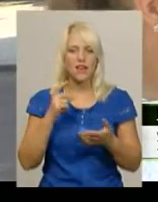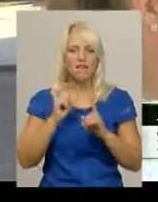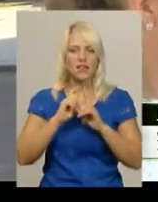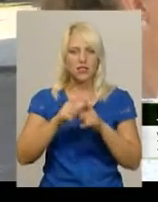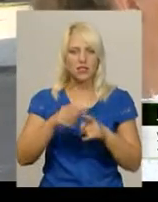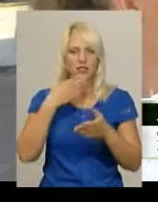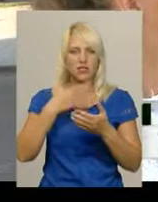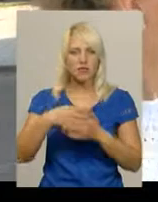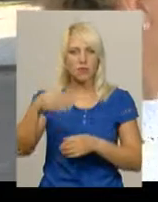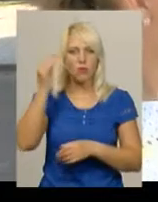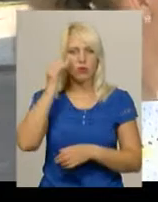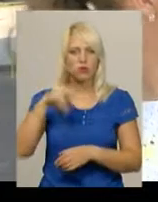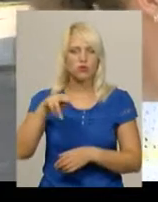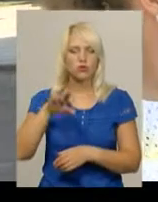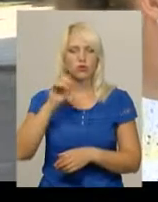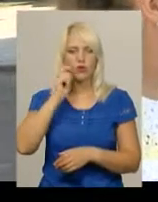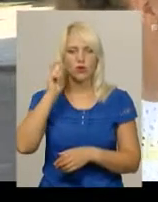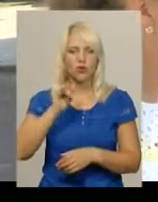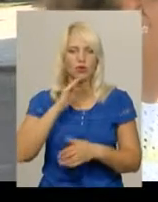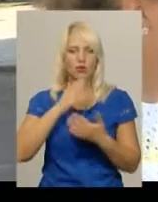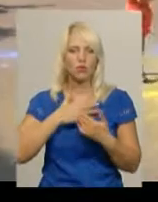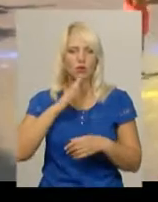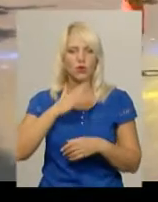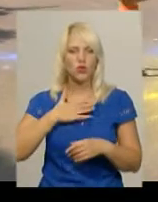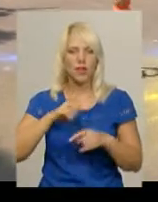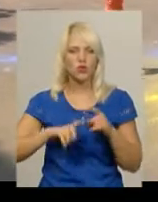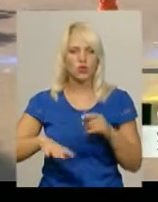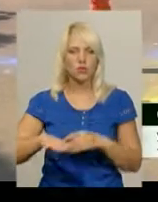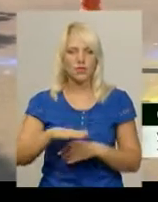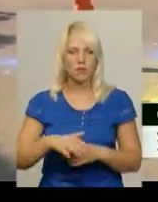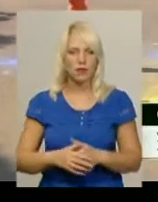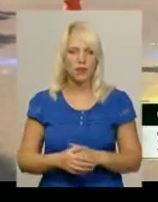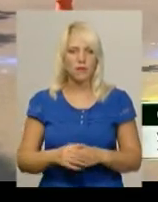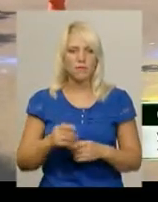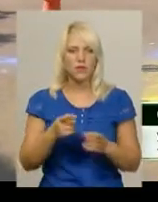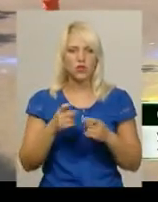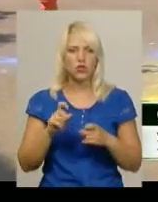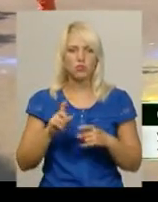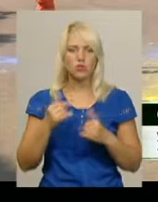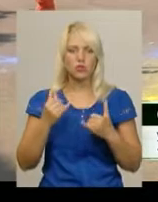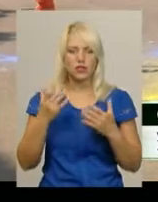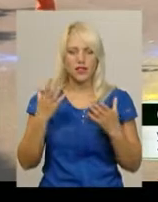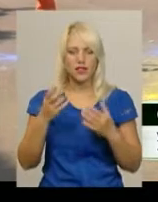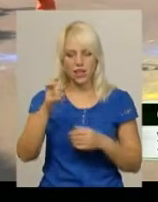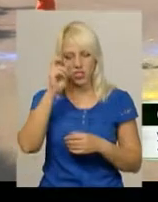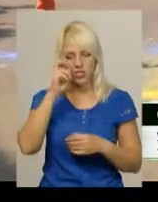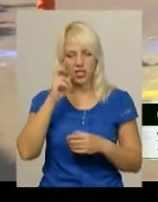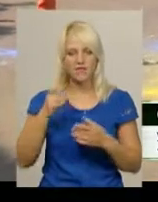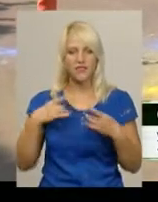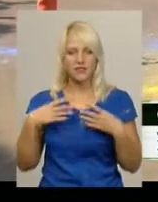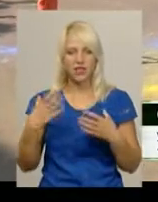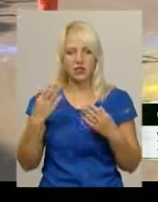щодо України і щодо любові до нашої землі». «Долучиться, тому що сьогодні державне свято, День державного прапора,